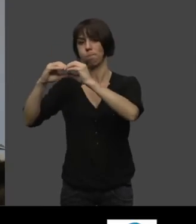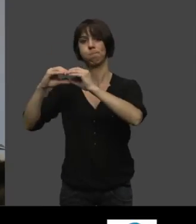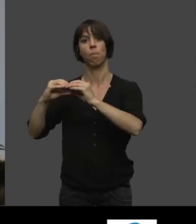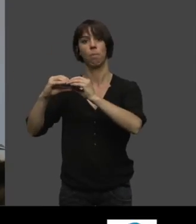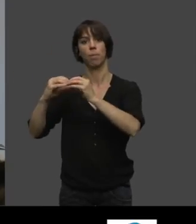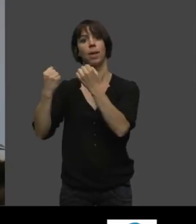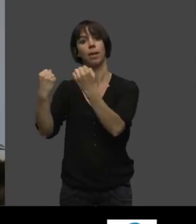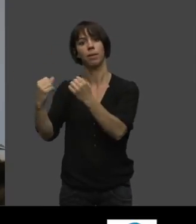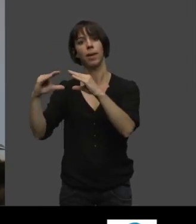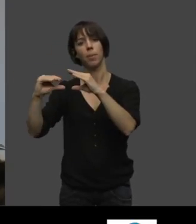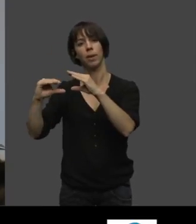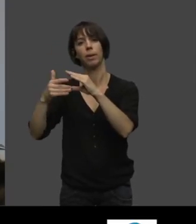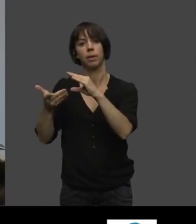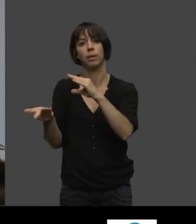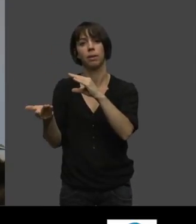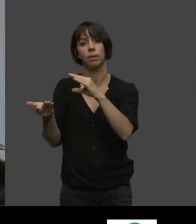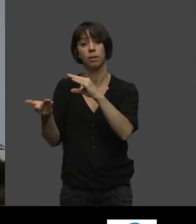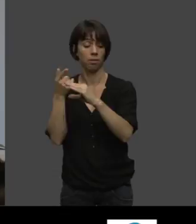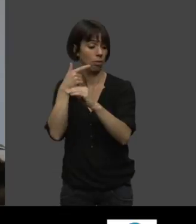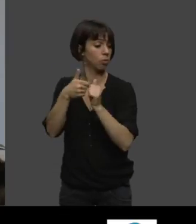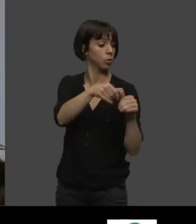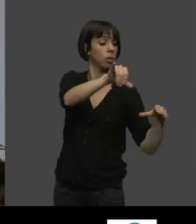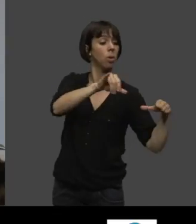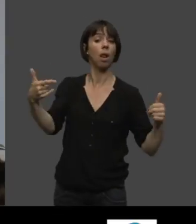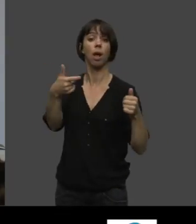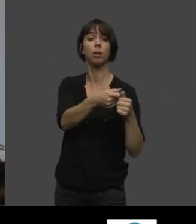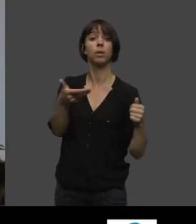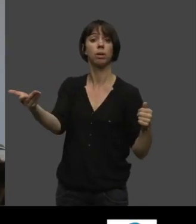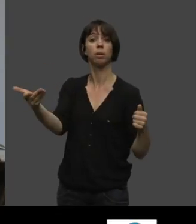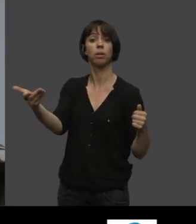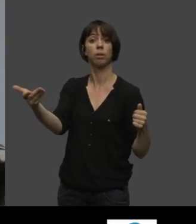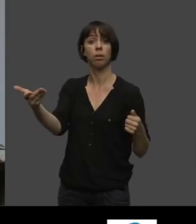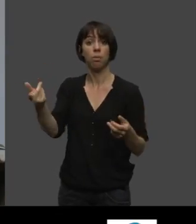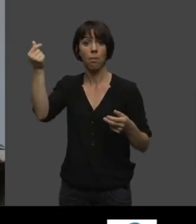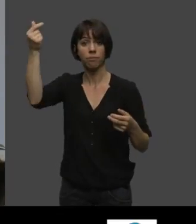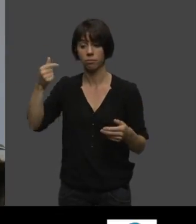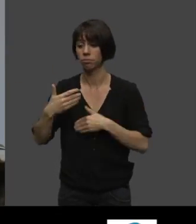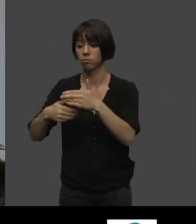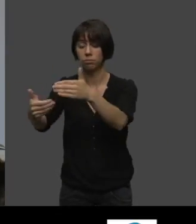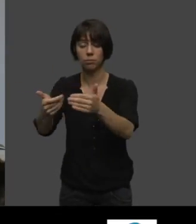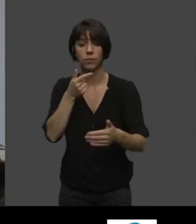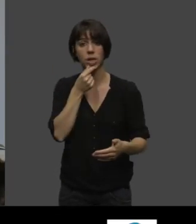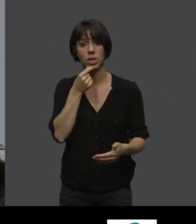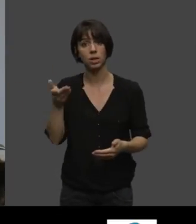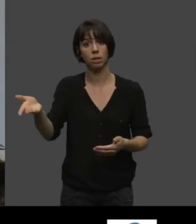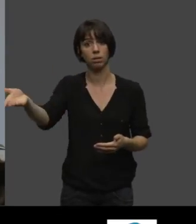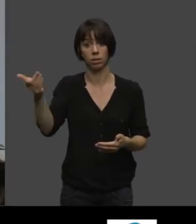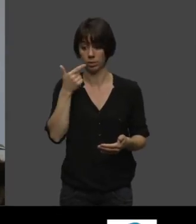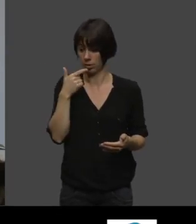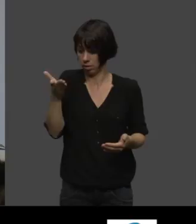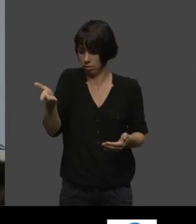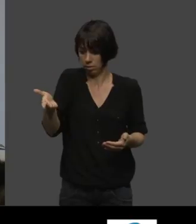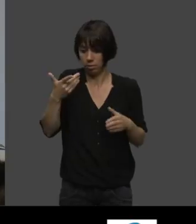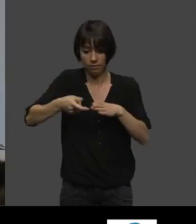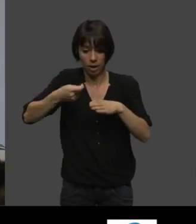consistance de l'huile. Et voilà, et le tour était joué. Et à partir de ça, on fait des vinaigrettes qui sont